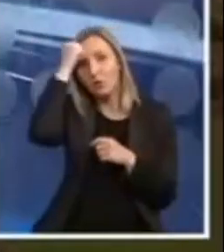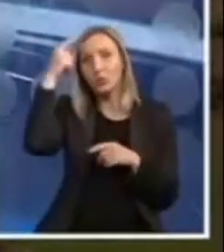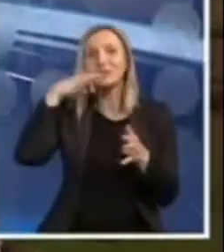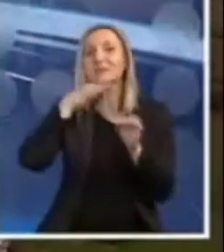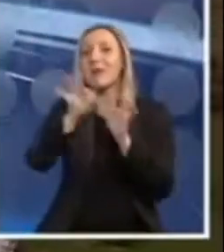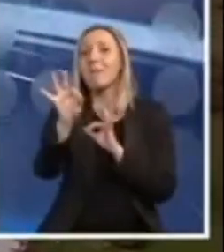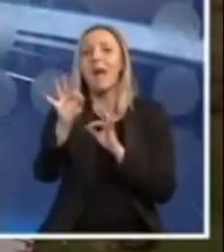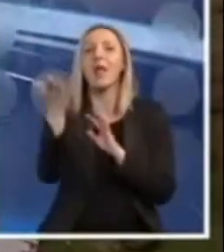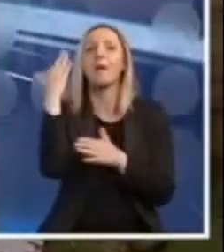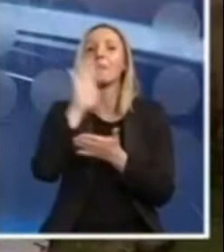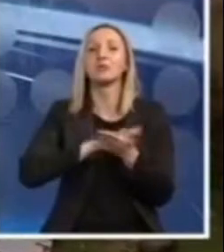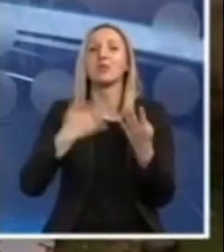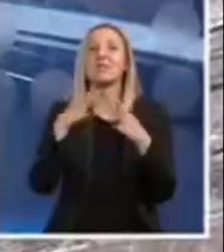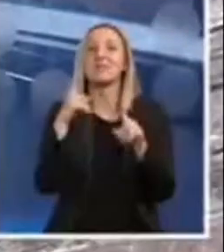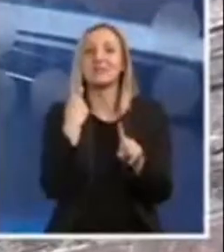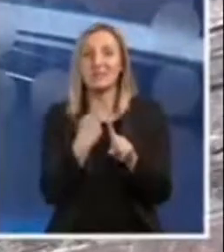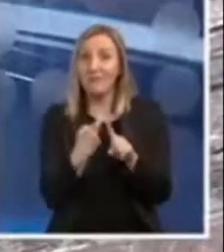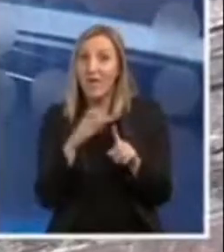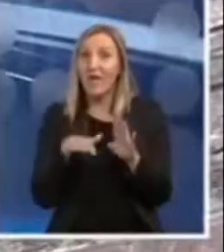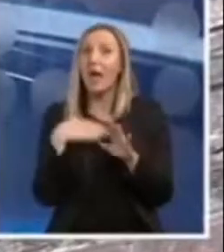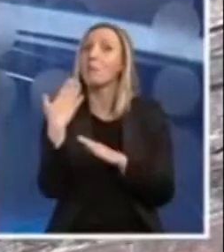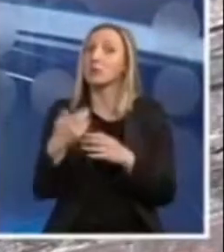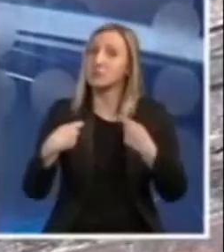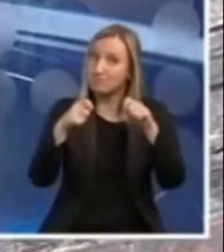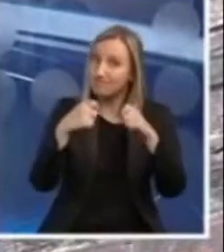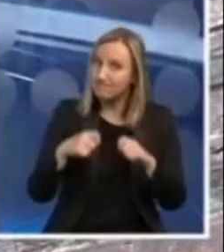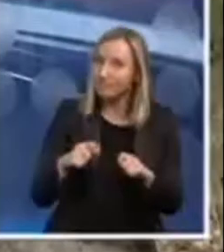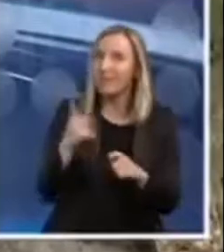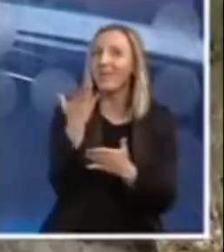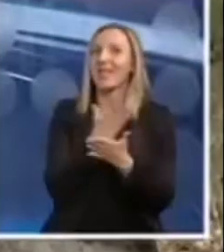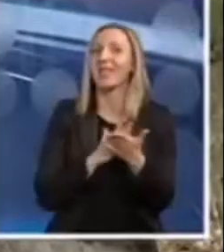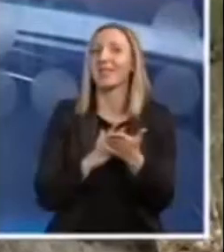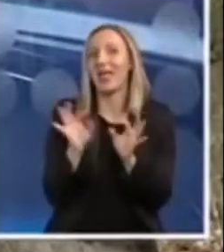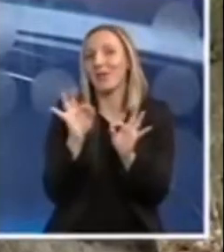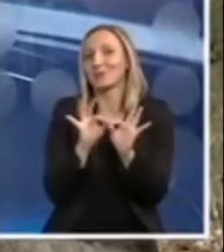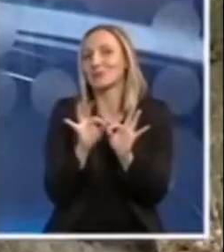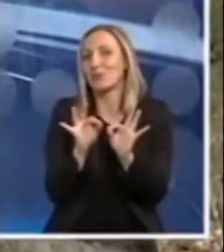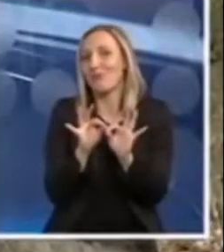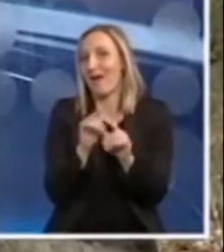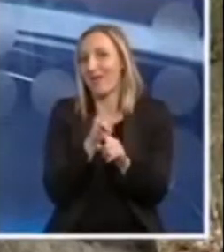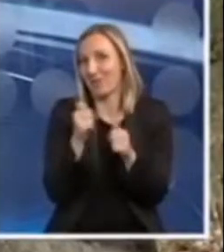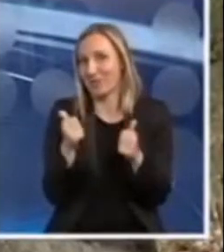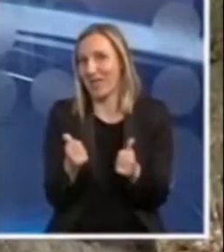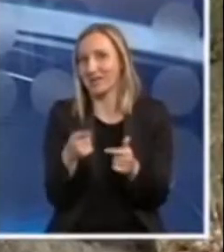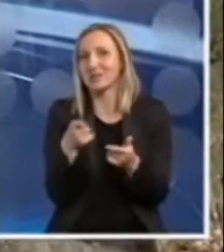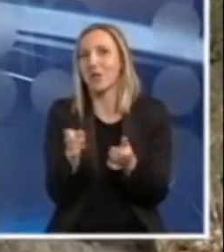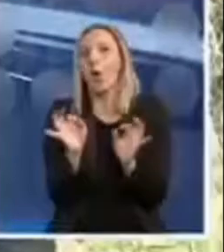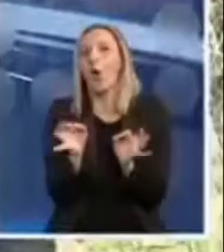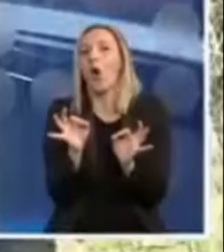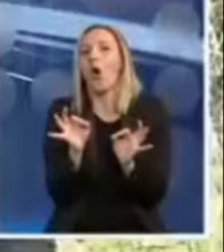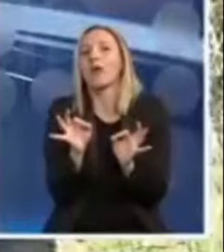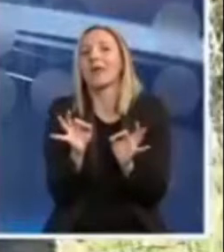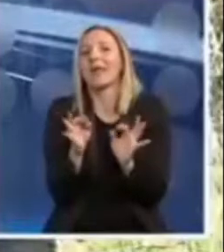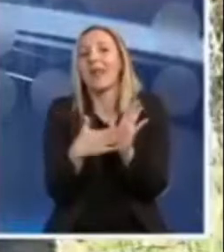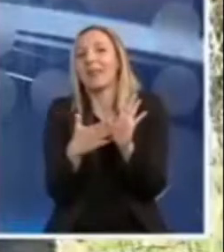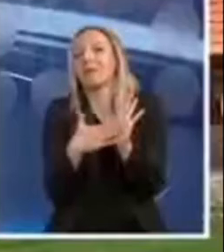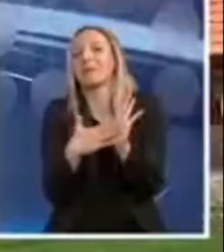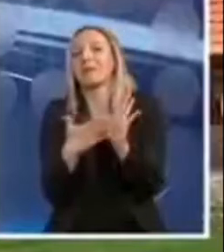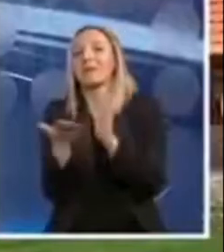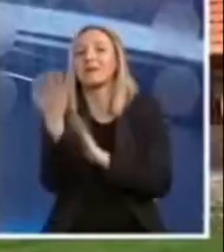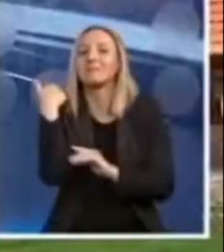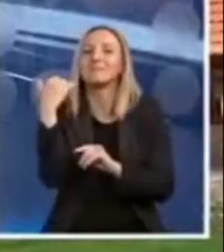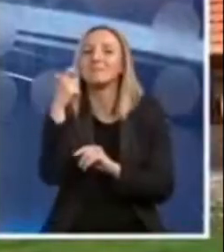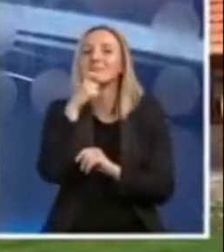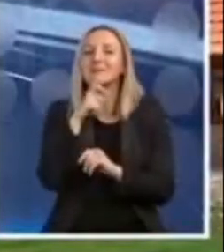početkom 19. veka, a potom izgrađeno, delom je sačuvano do danas, kao originalni primer arhitekture tog